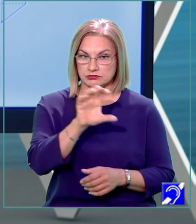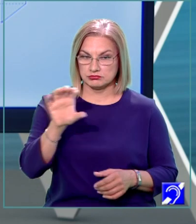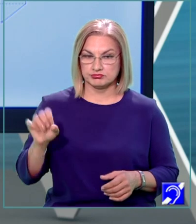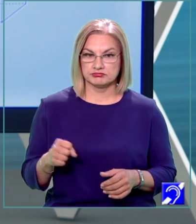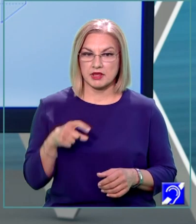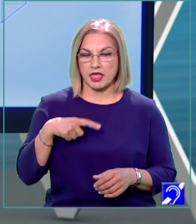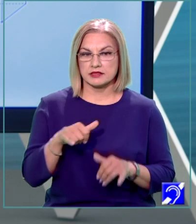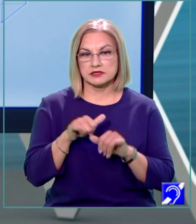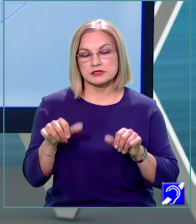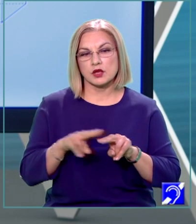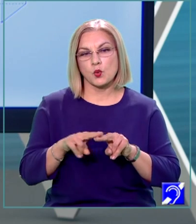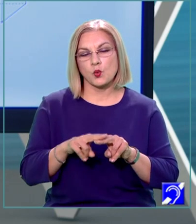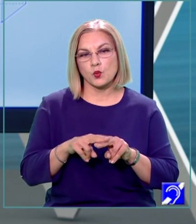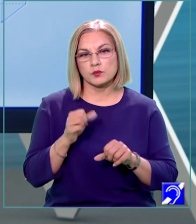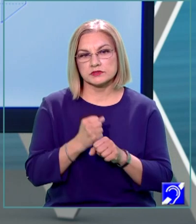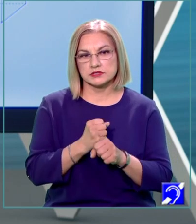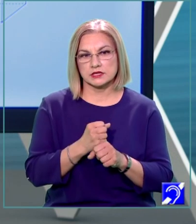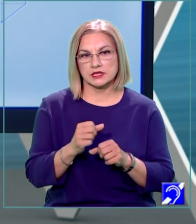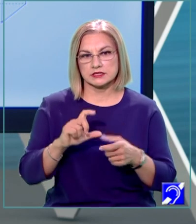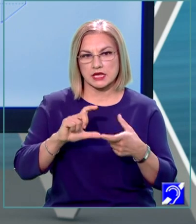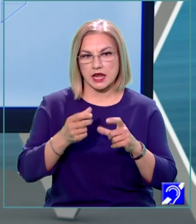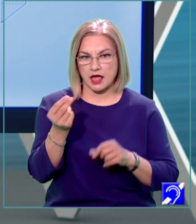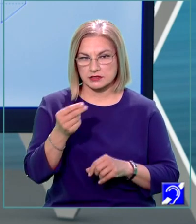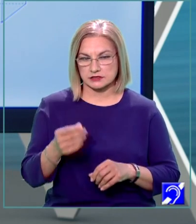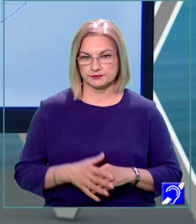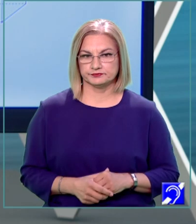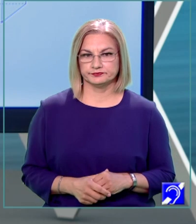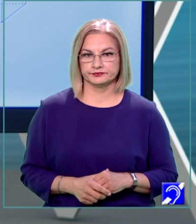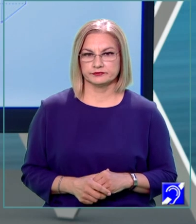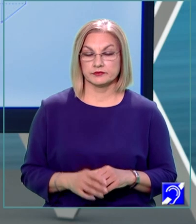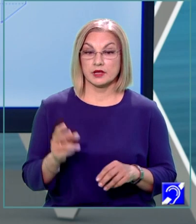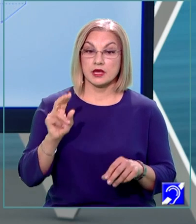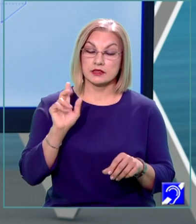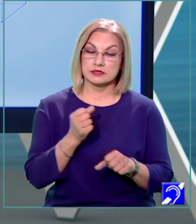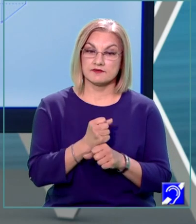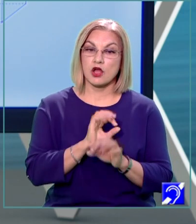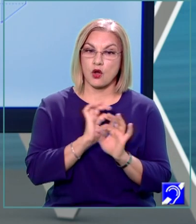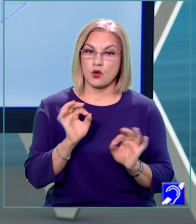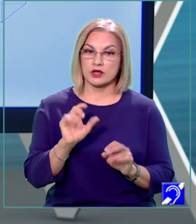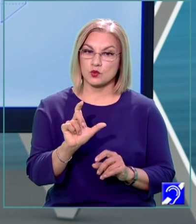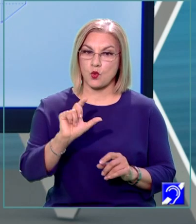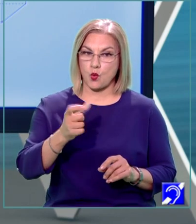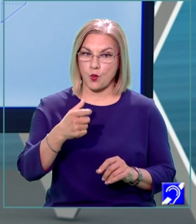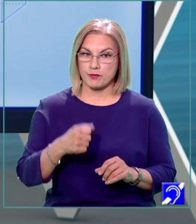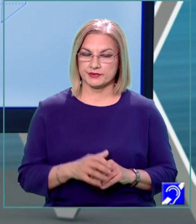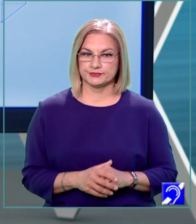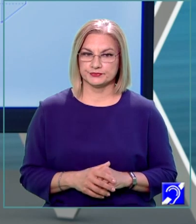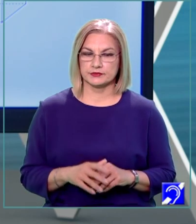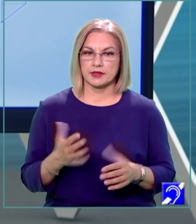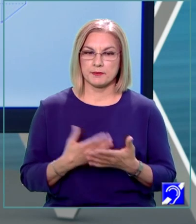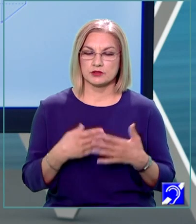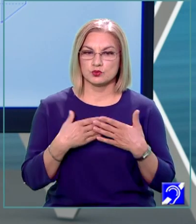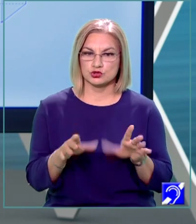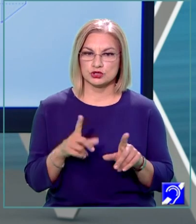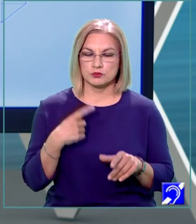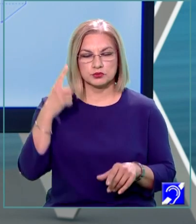pas cu pas realizarea corectă a desenului unui cub. Pentru început ne